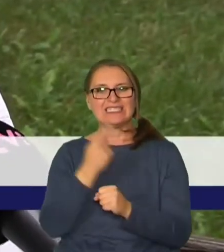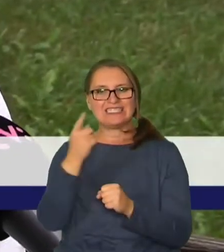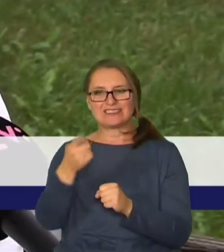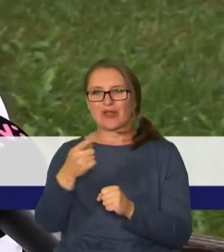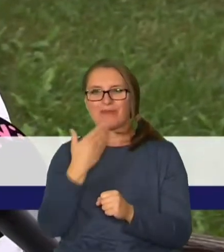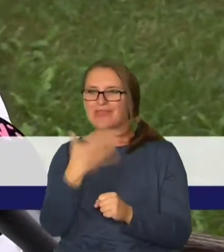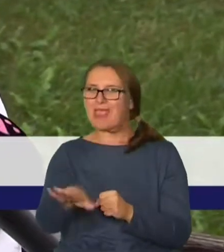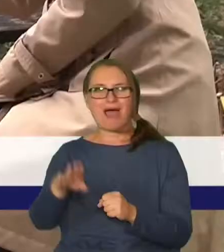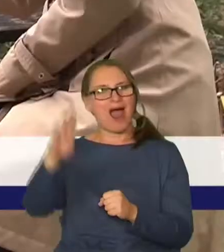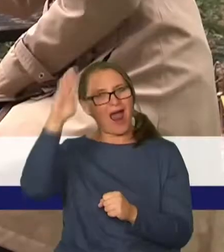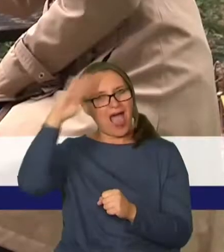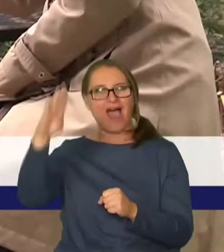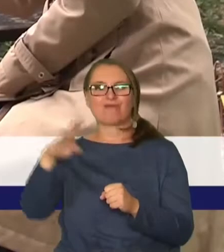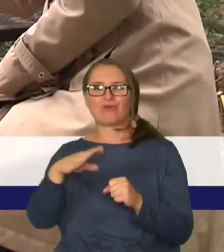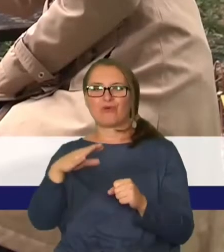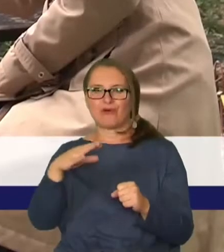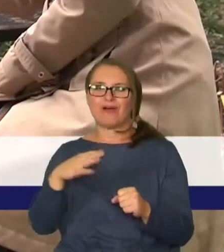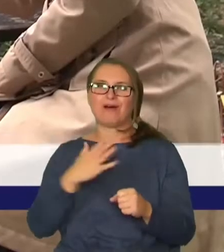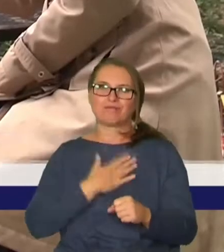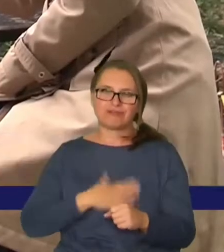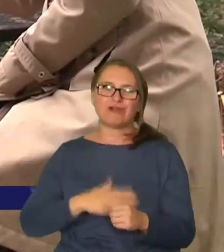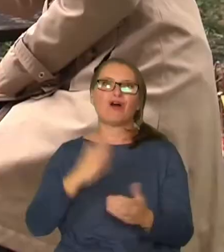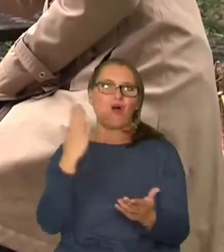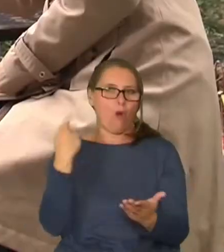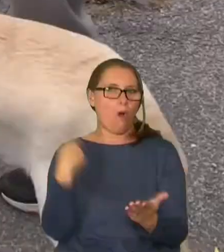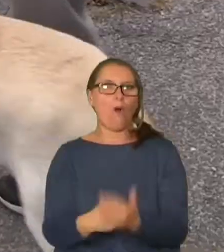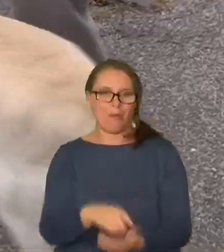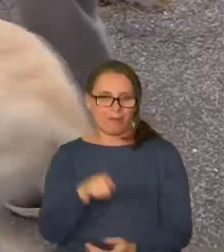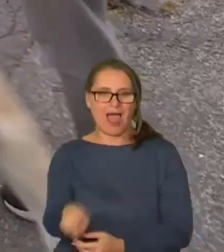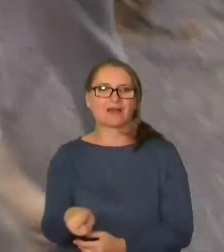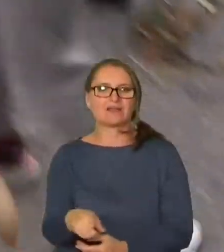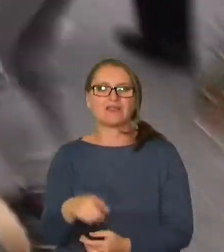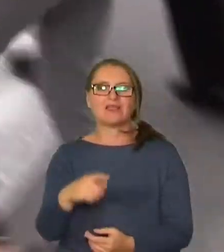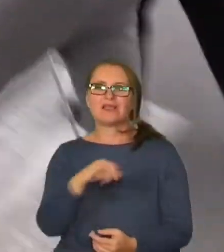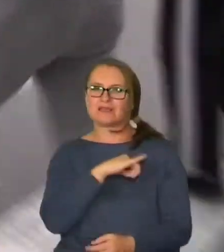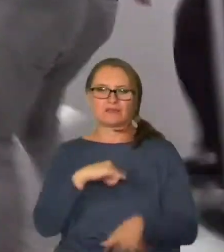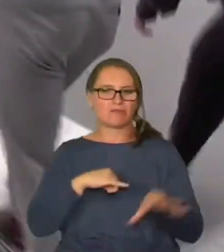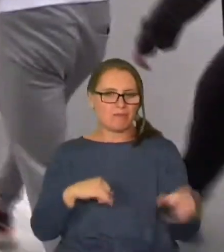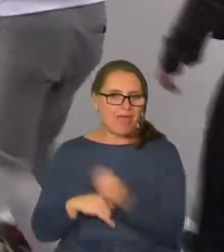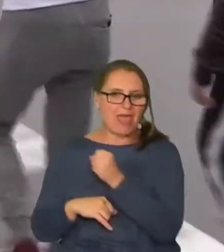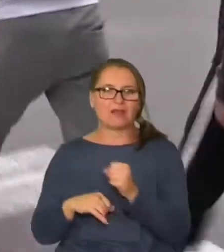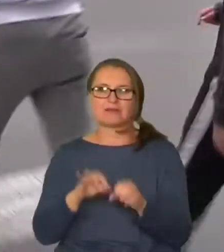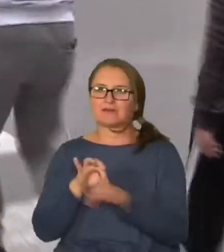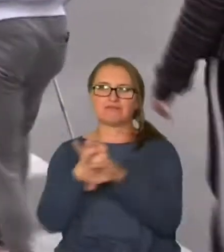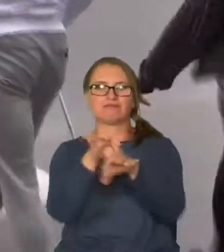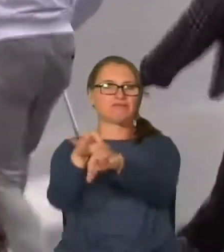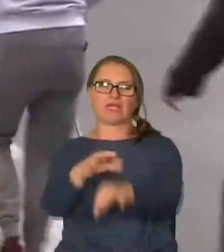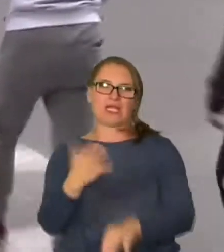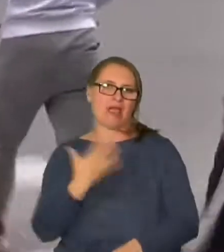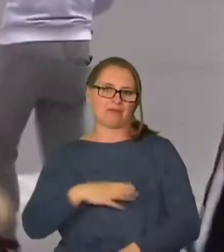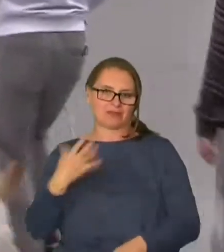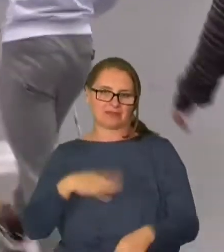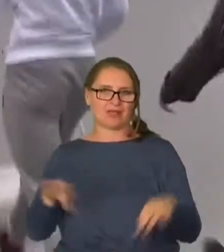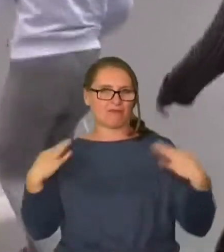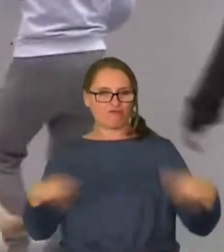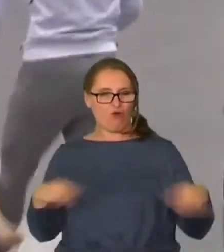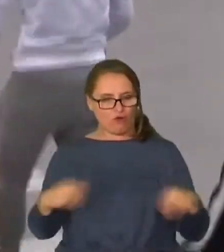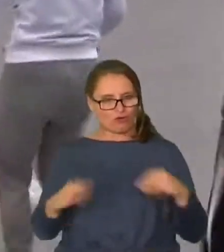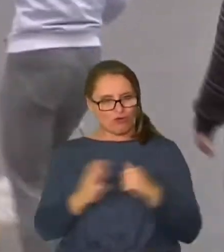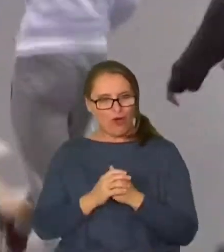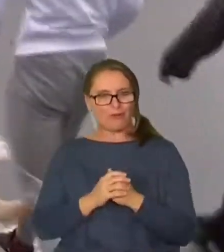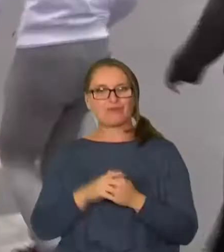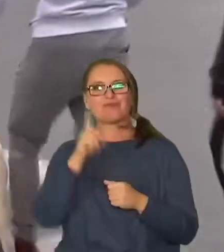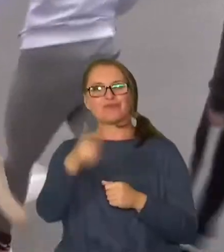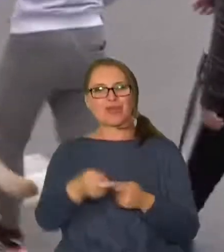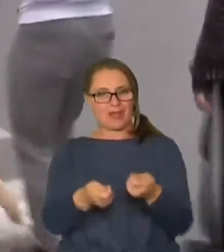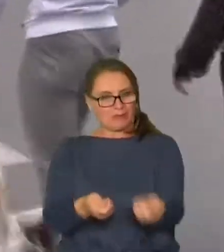sa oplatilo. Nemusím byť na nikom zavislý, proste zberiem si toho psa, sadiem na autobus a idem. Hneď ako Gazi mu nasadí